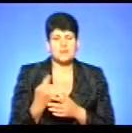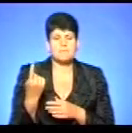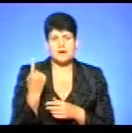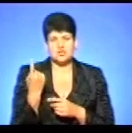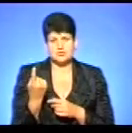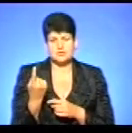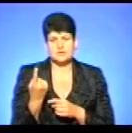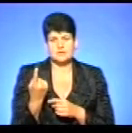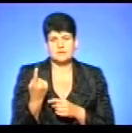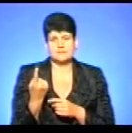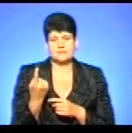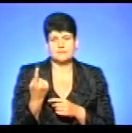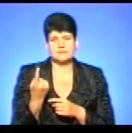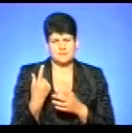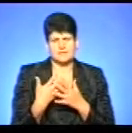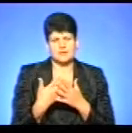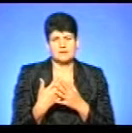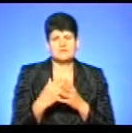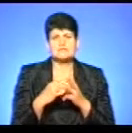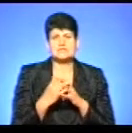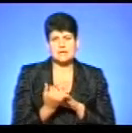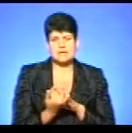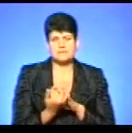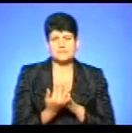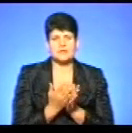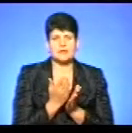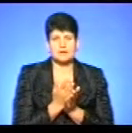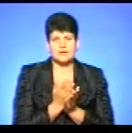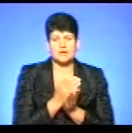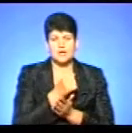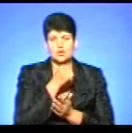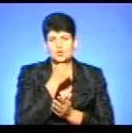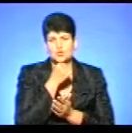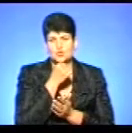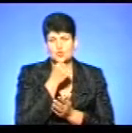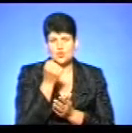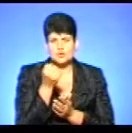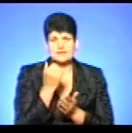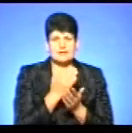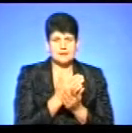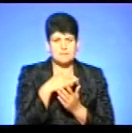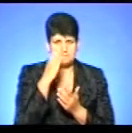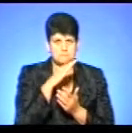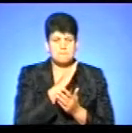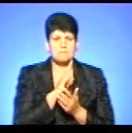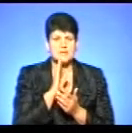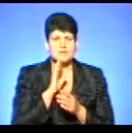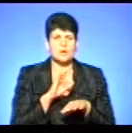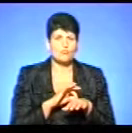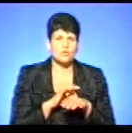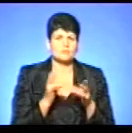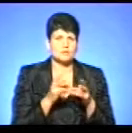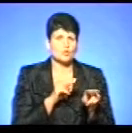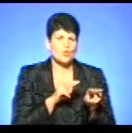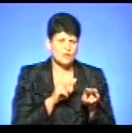а село, візьмемо такий розглядний приклад, село, є дорослі, є батьки, яким там хворі, потрібно